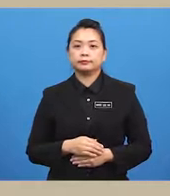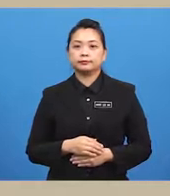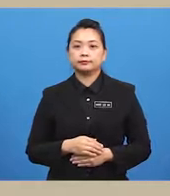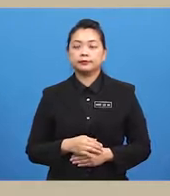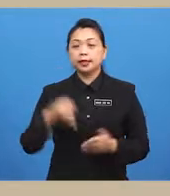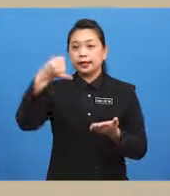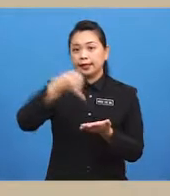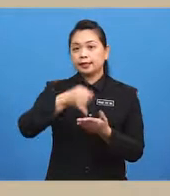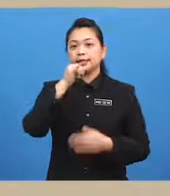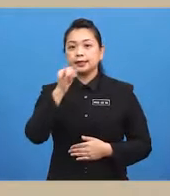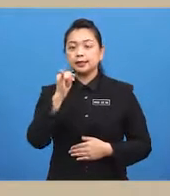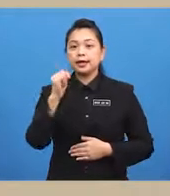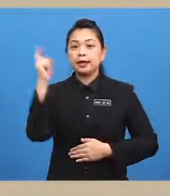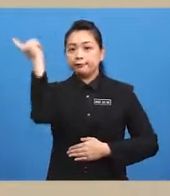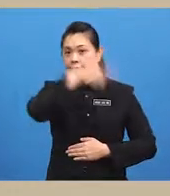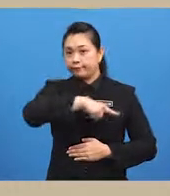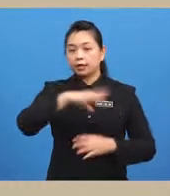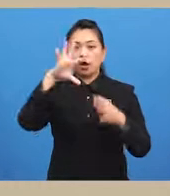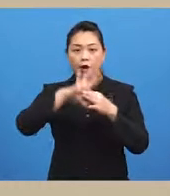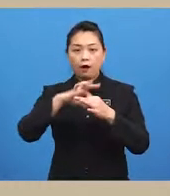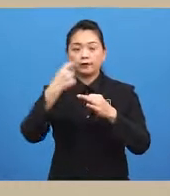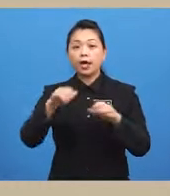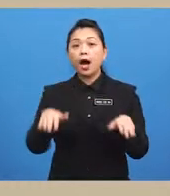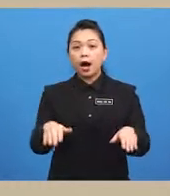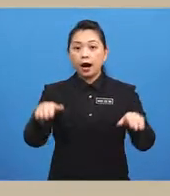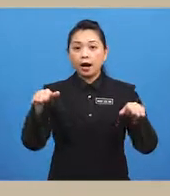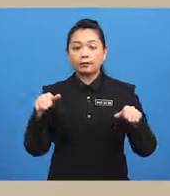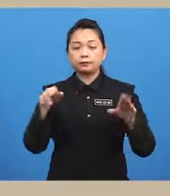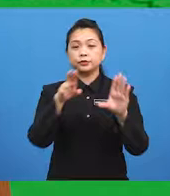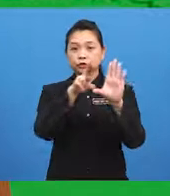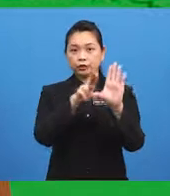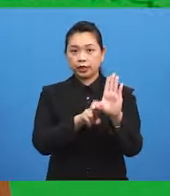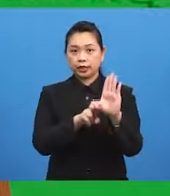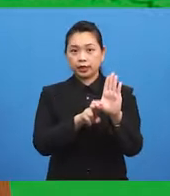It is... ...in front of... ...the armchair.